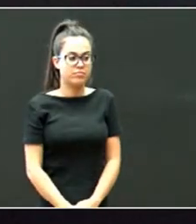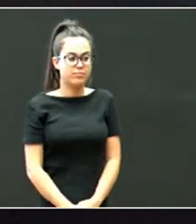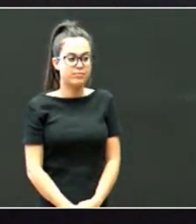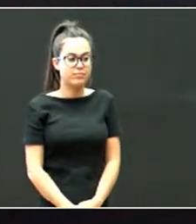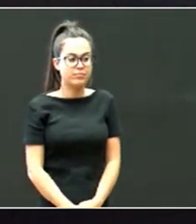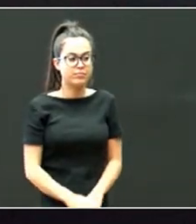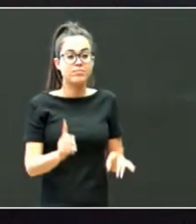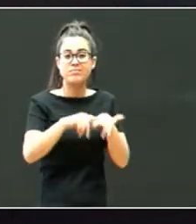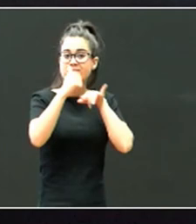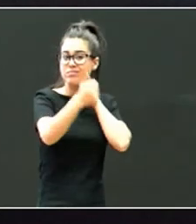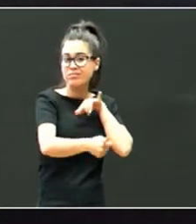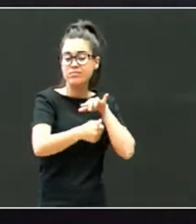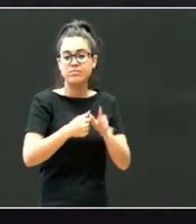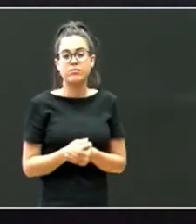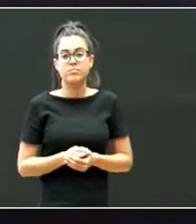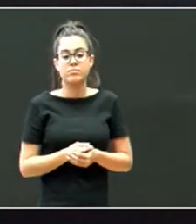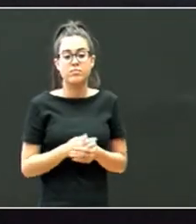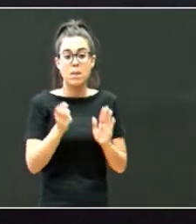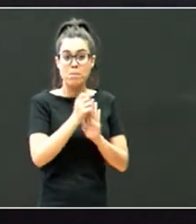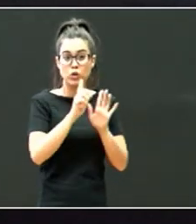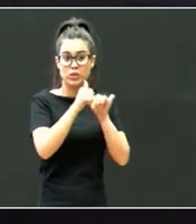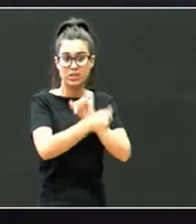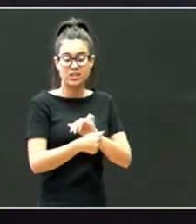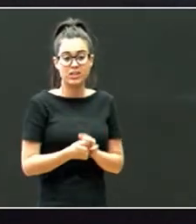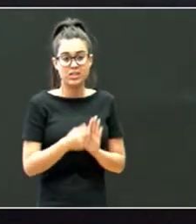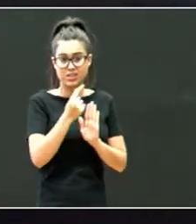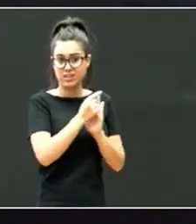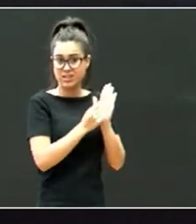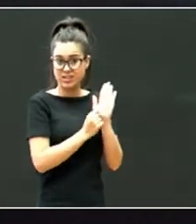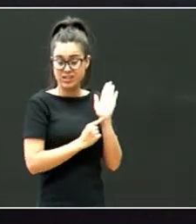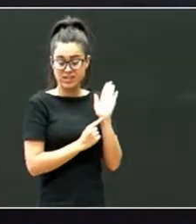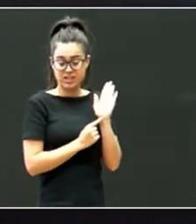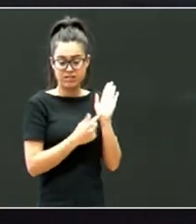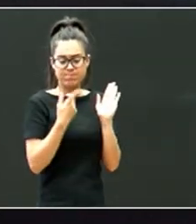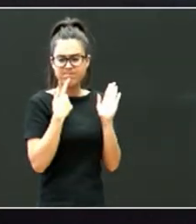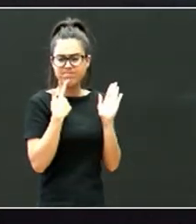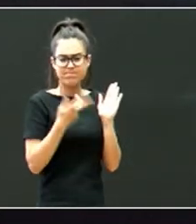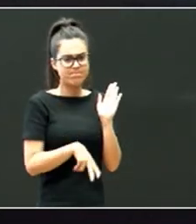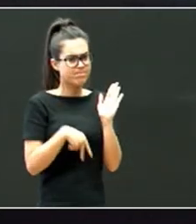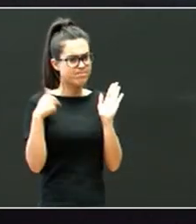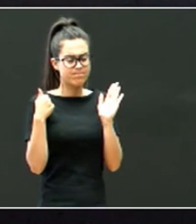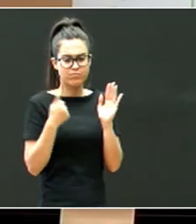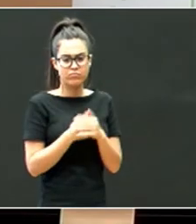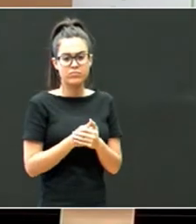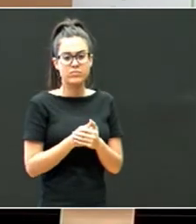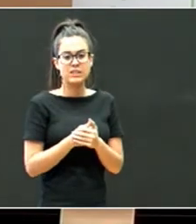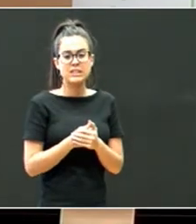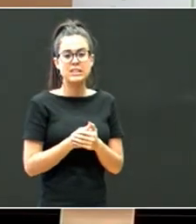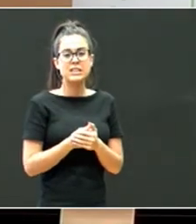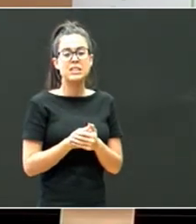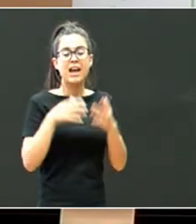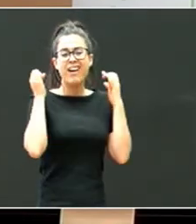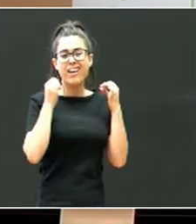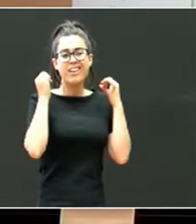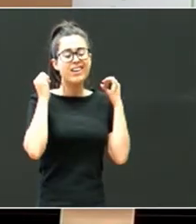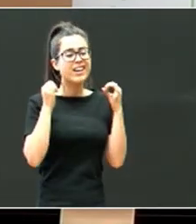Gero, urrengo puntuan, dagokio, ba, orokorrian, zenolako ikasketa, errasteko,